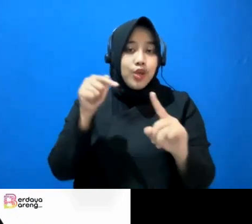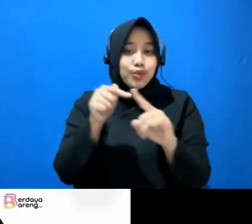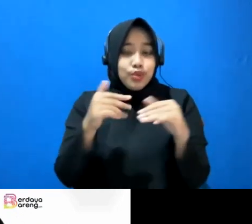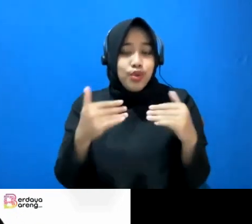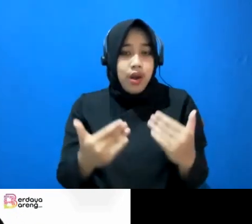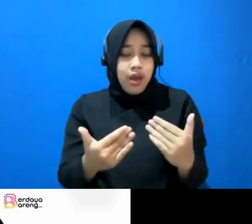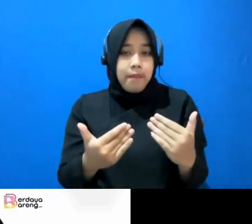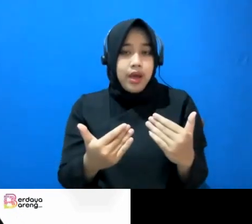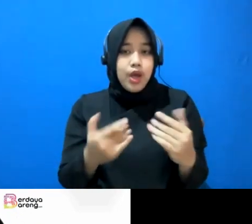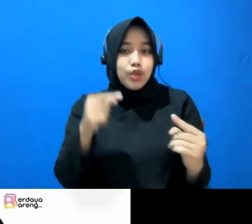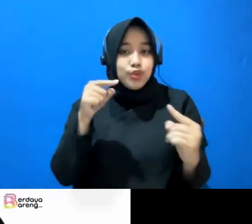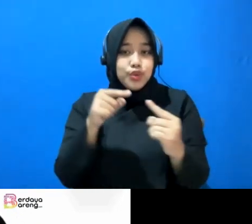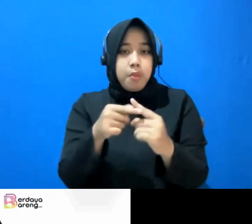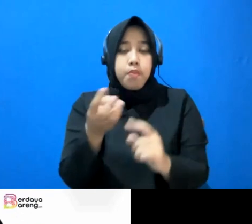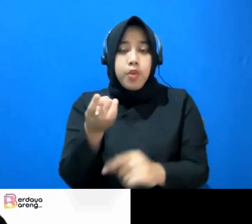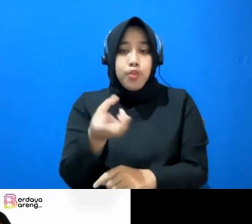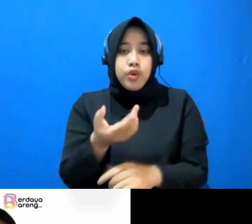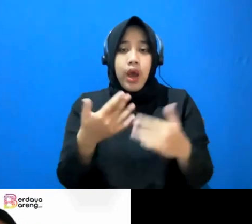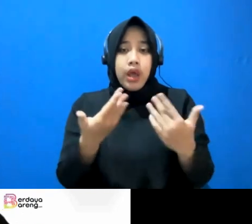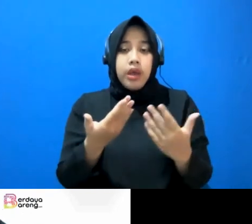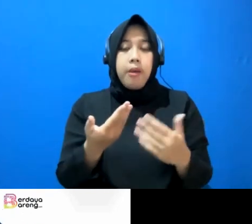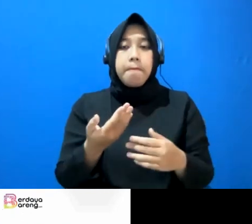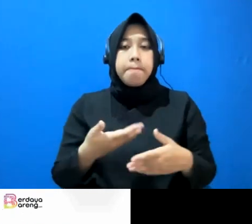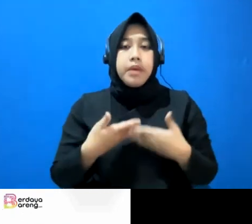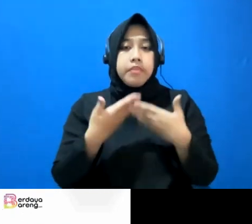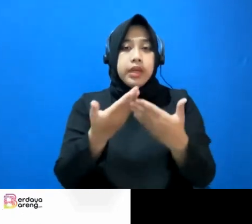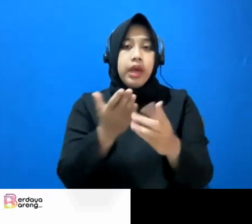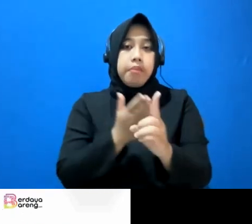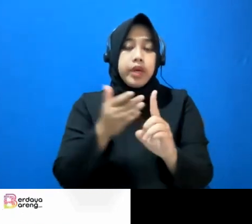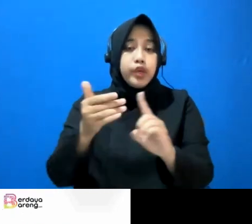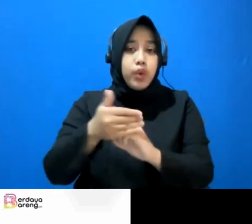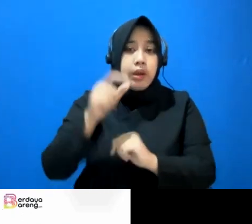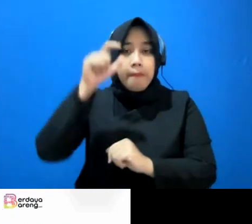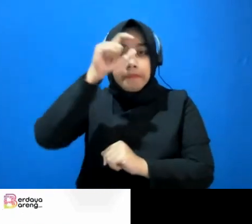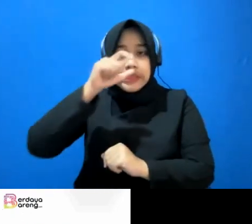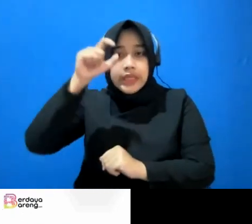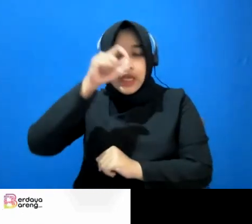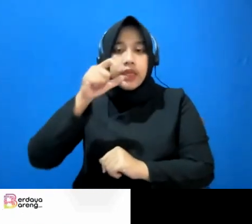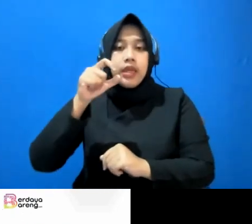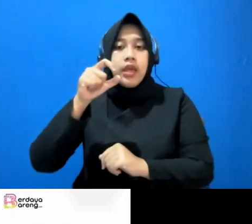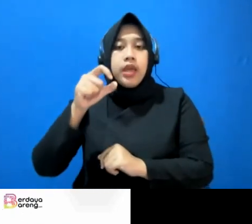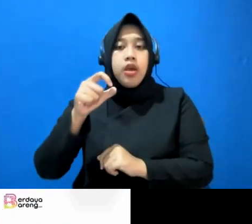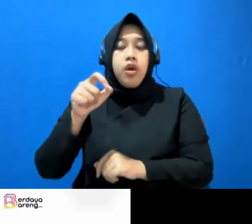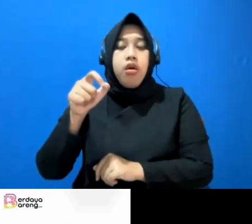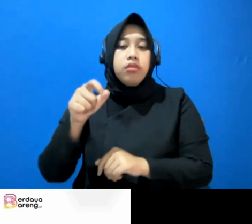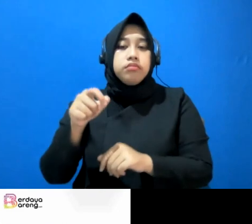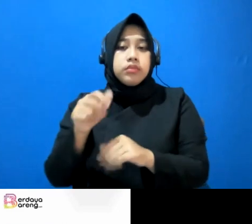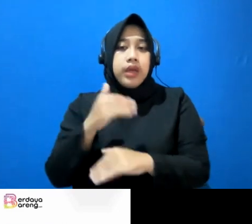memudahkan atau lebih menjamin pencari keadilan ketika dia membutuhkan